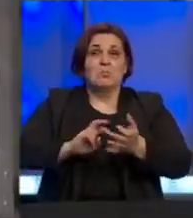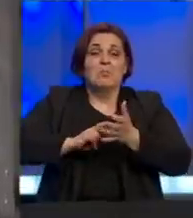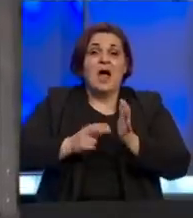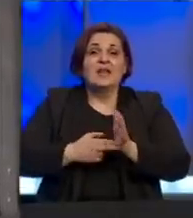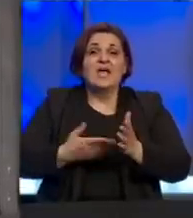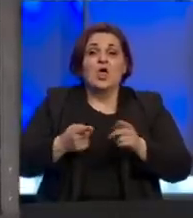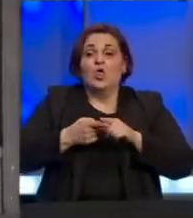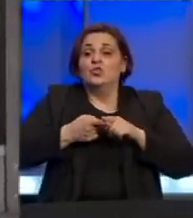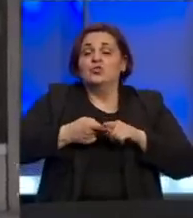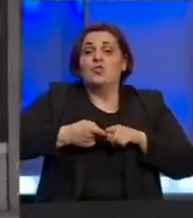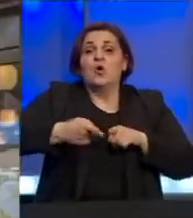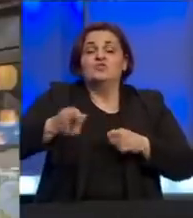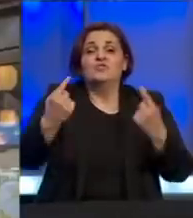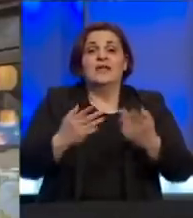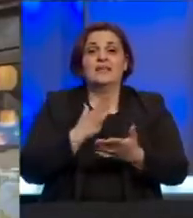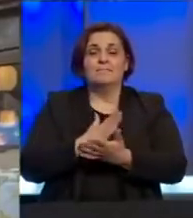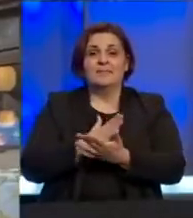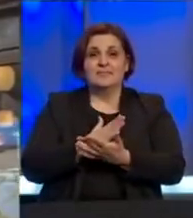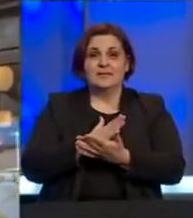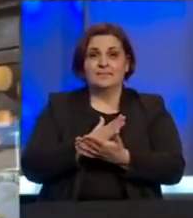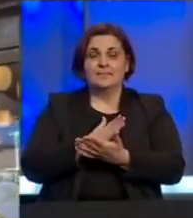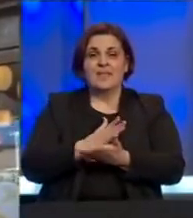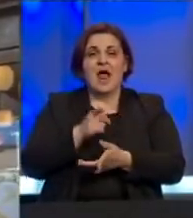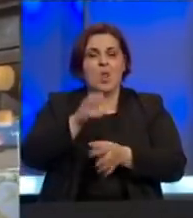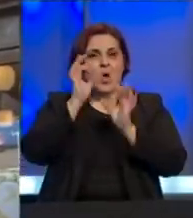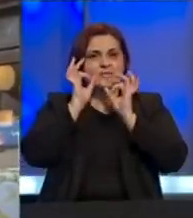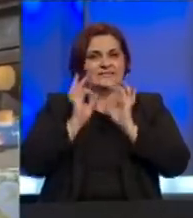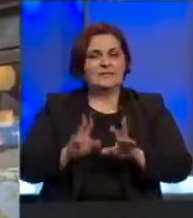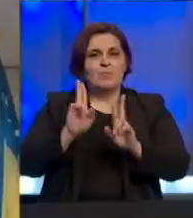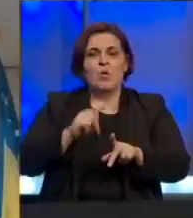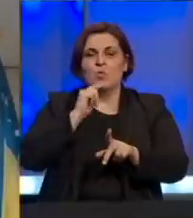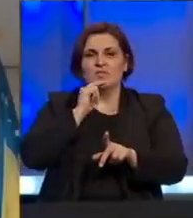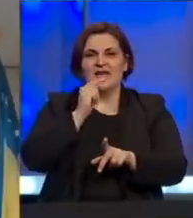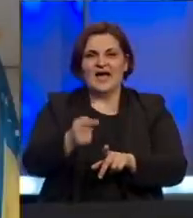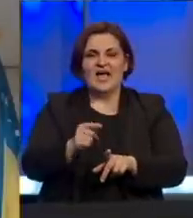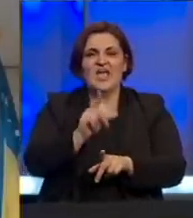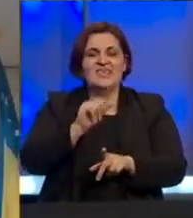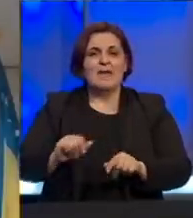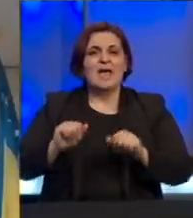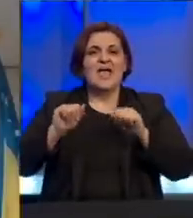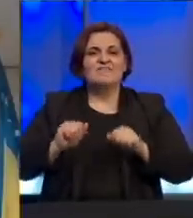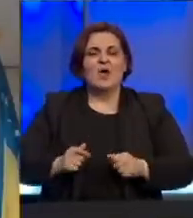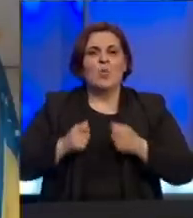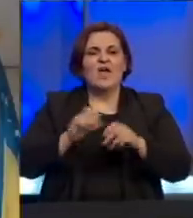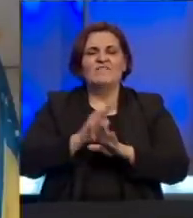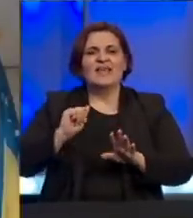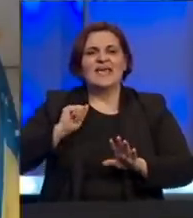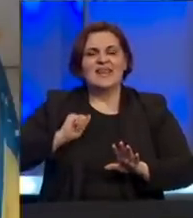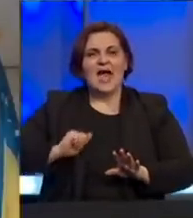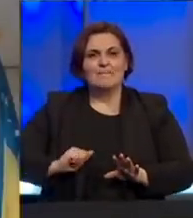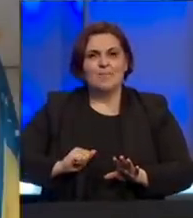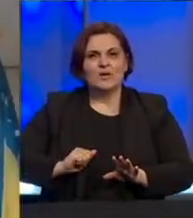dokada će ovako stanje da traje ali ono što sigurno mogu da kažem jeste da japanski vlasti ulažu velike napore